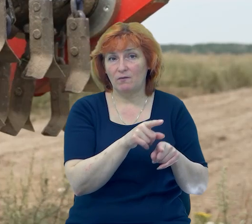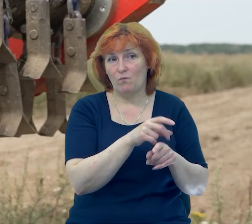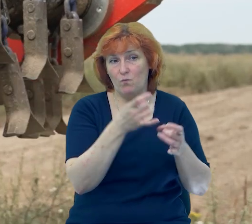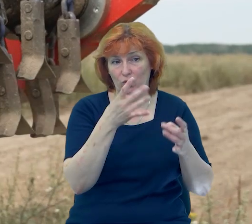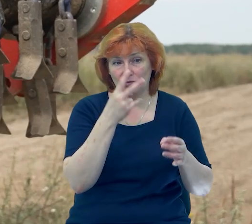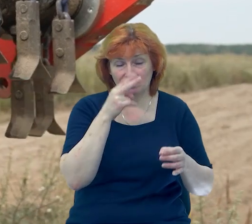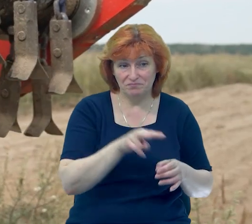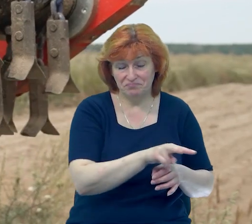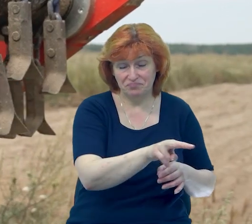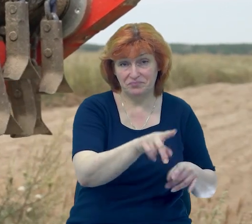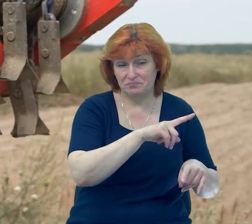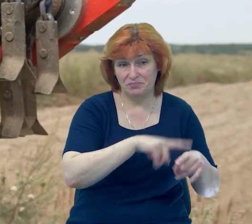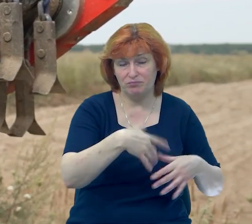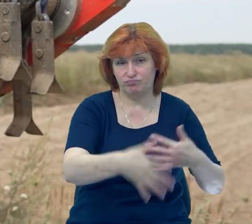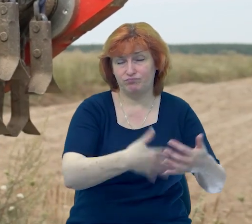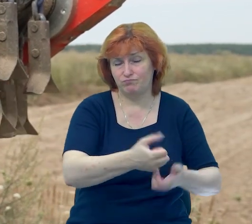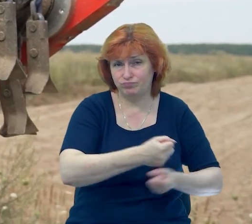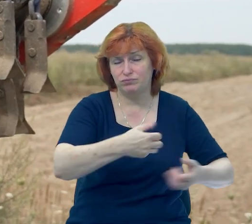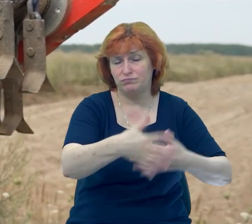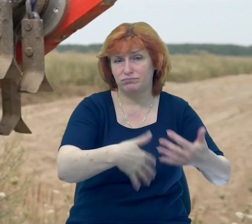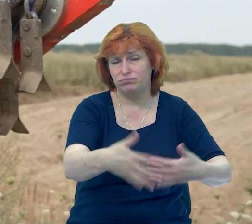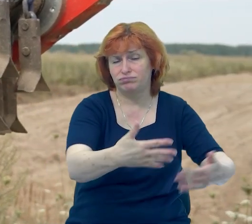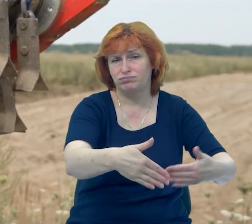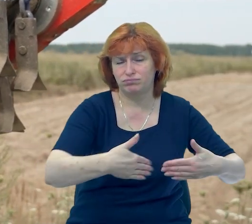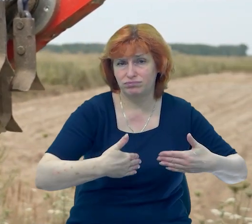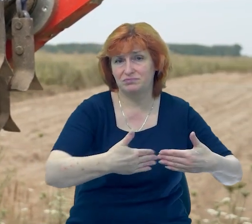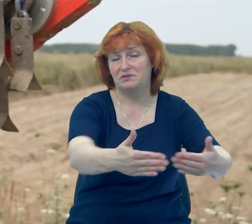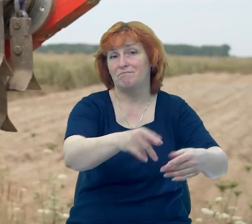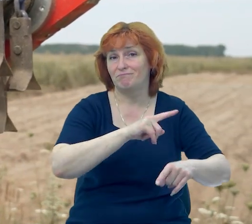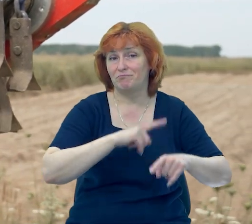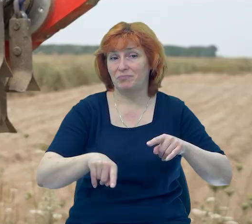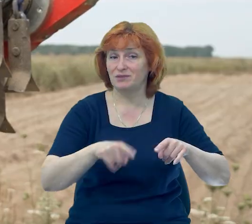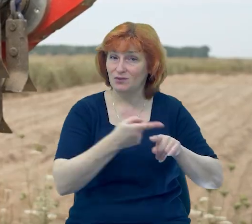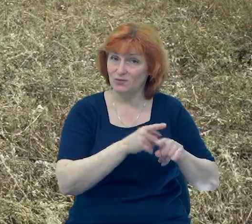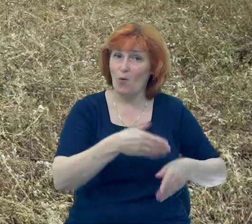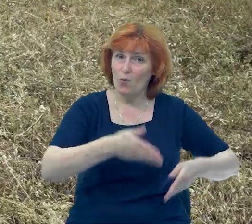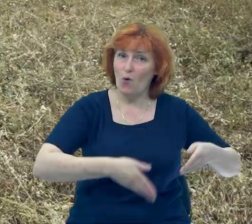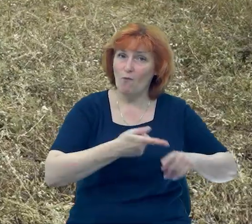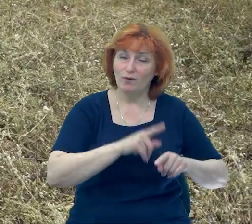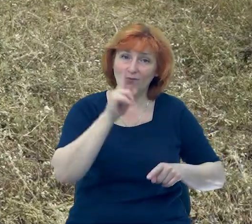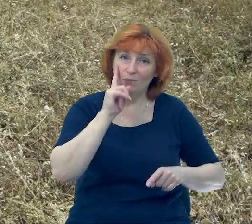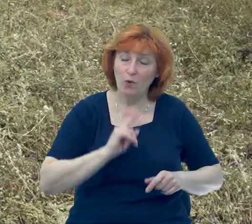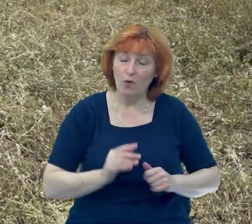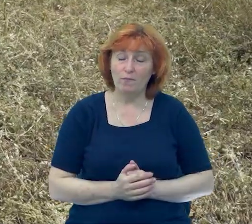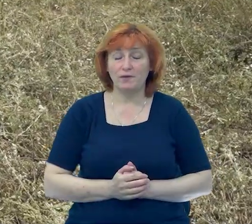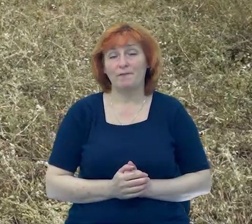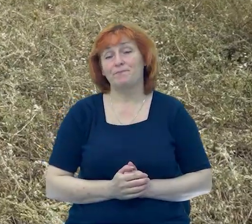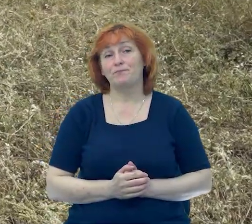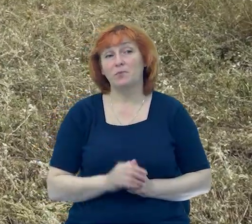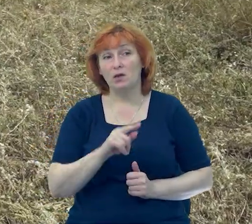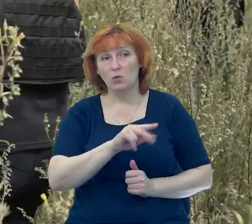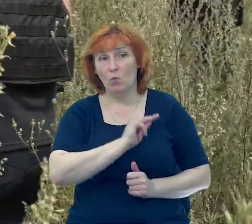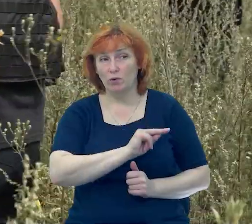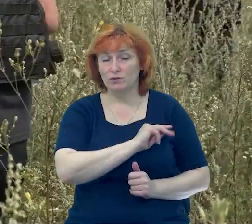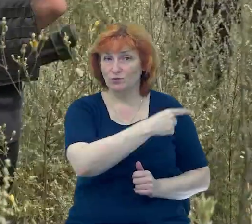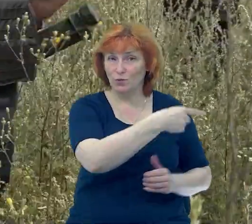просто перемолола, вона порозбила цей боєприпас, там залишилися жалишки, в нього ламки. За кілька десят метрів звідси працює